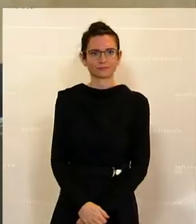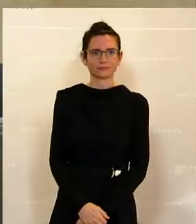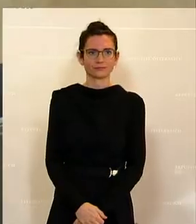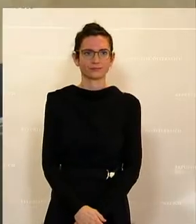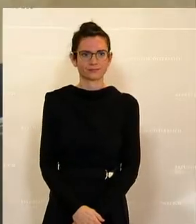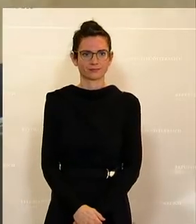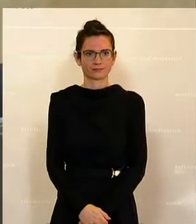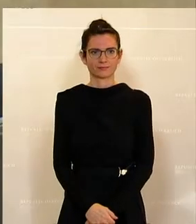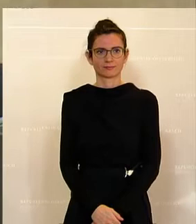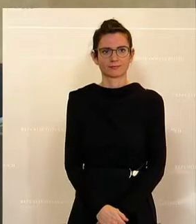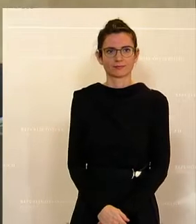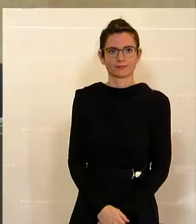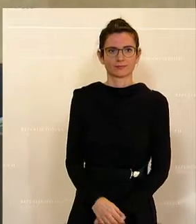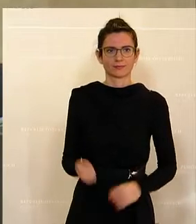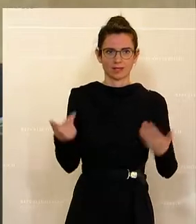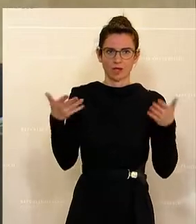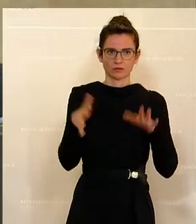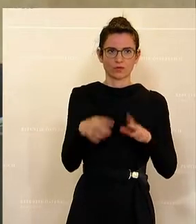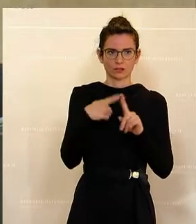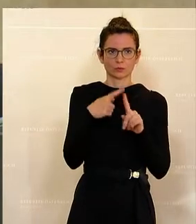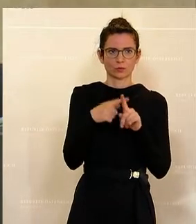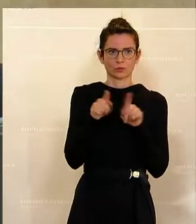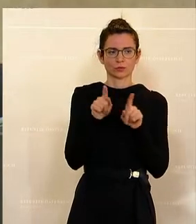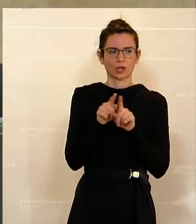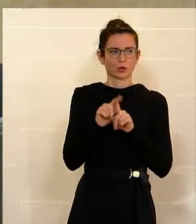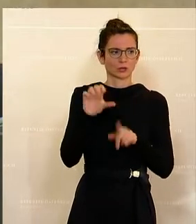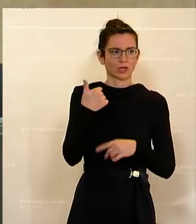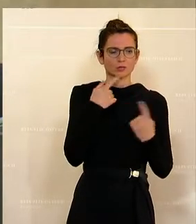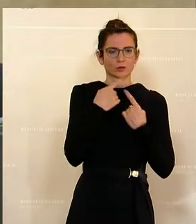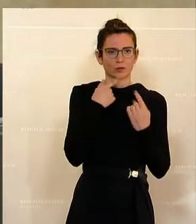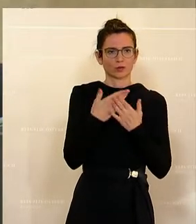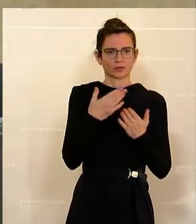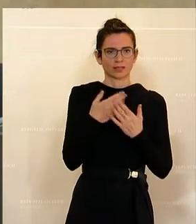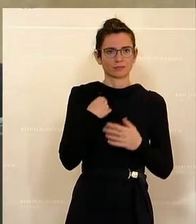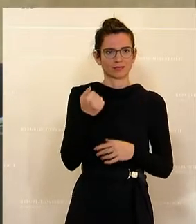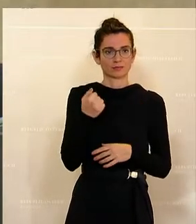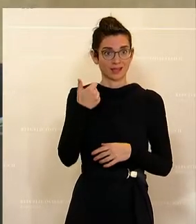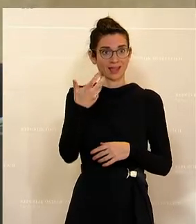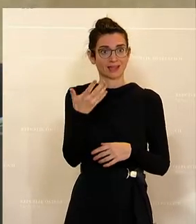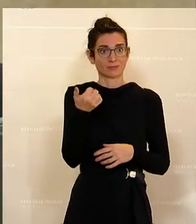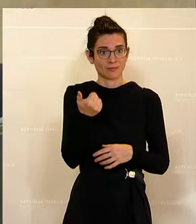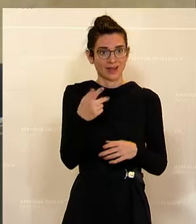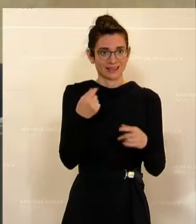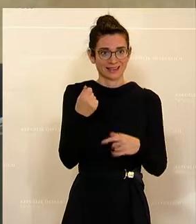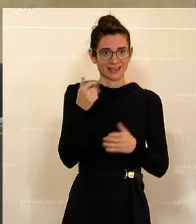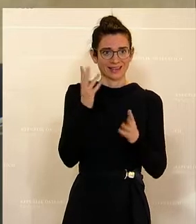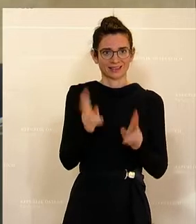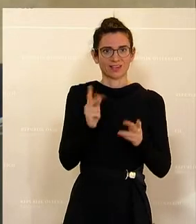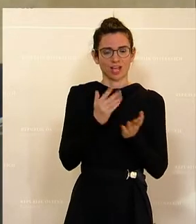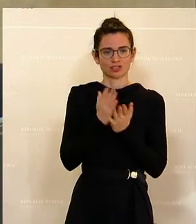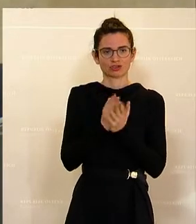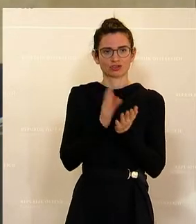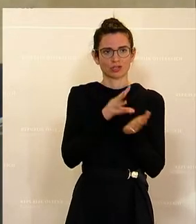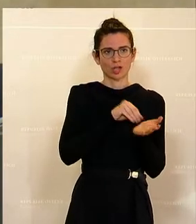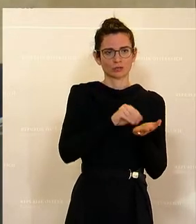nur um ein Beispiel zu nennen, wie wir gelernt haben, vorgezogen, damit eben die ersten Gelder noch vor Weihnachten fließen können. Das ist, glaube ich, auch